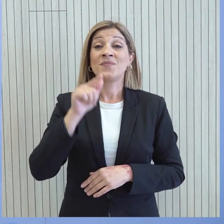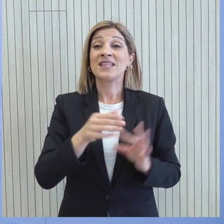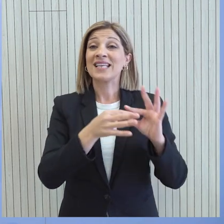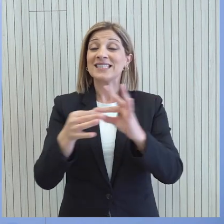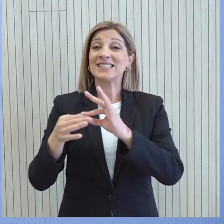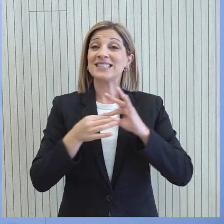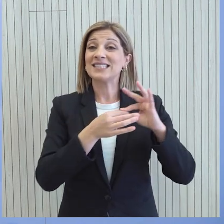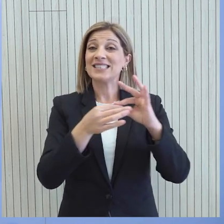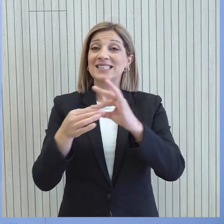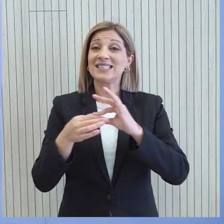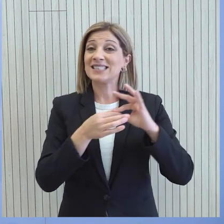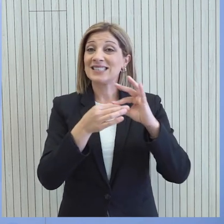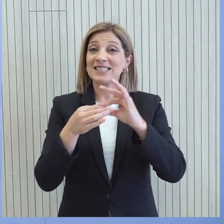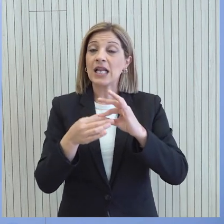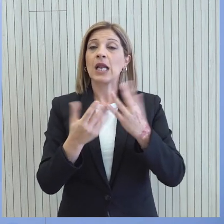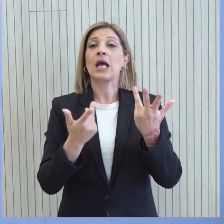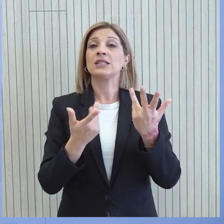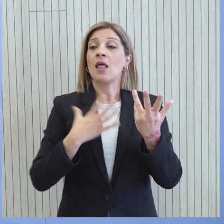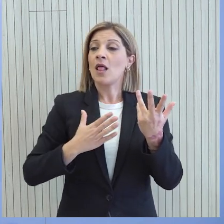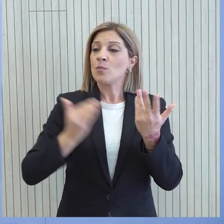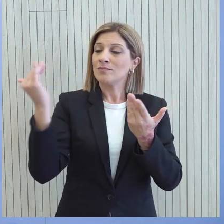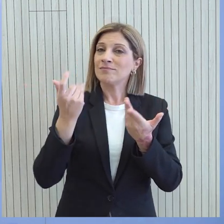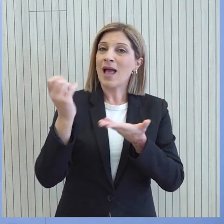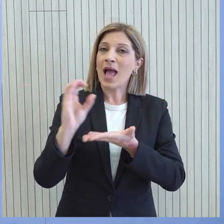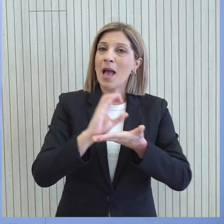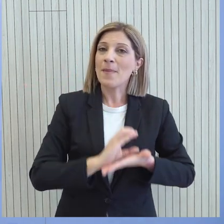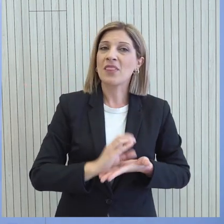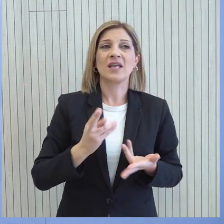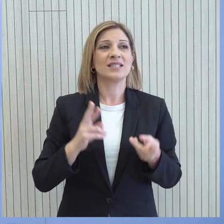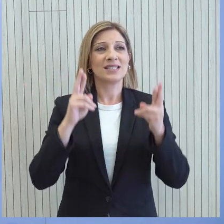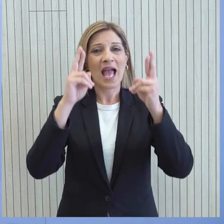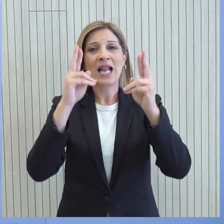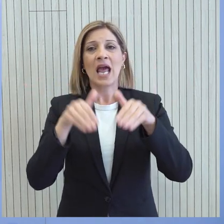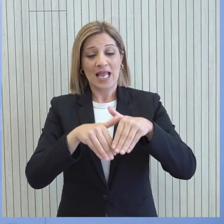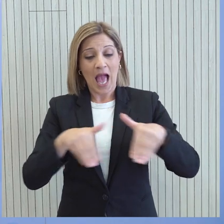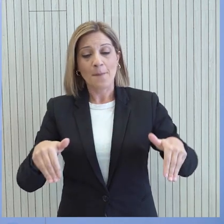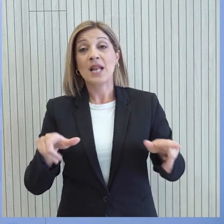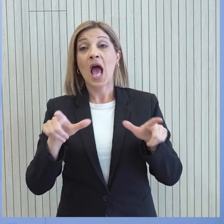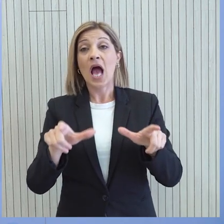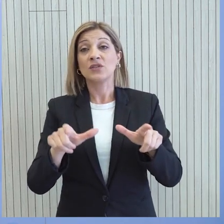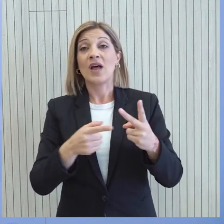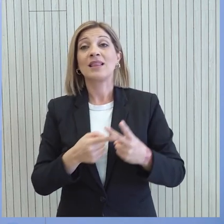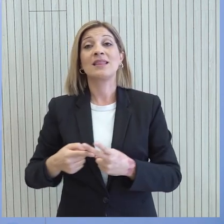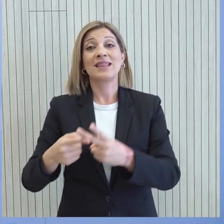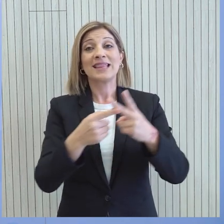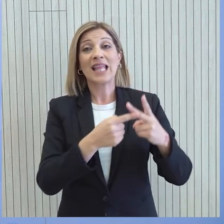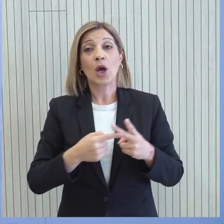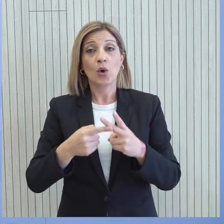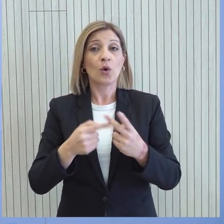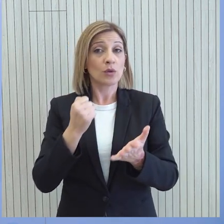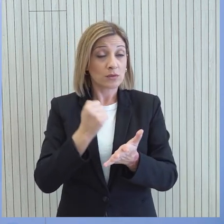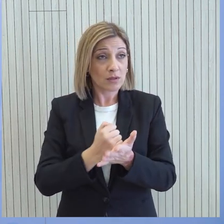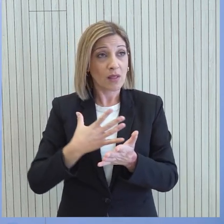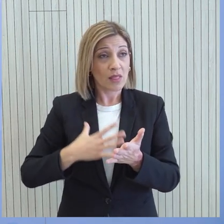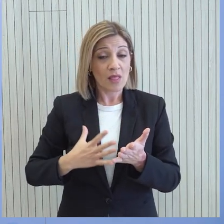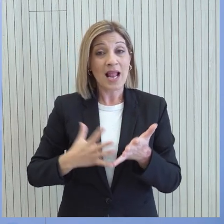συνεργασίας σε τομείς όπως είναι η προσέλκυση επενδύσεων, η ενέργεια, η άμυνα και η ασφάλεια, η τεχνολογία αλλά και η